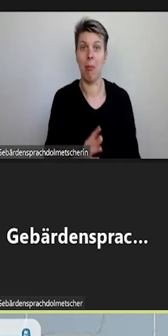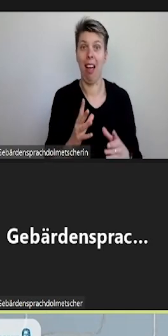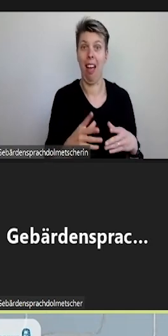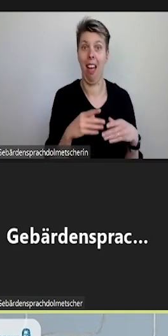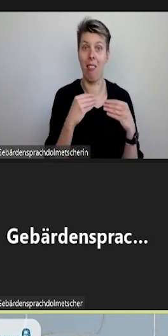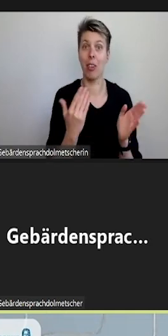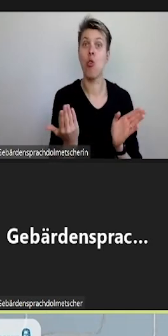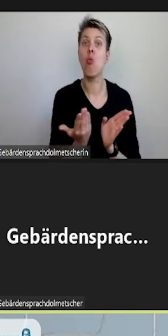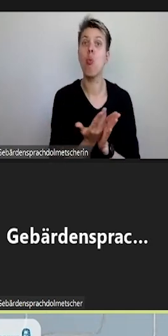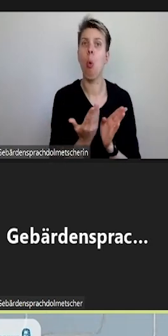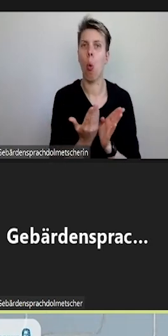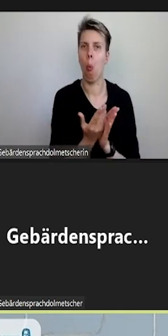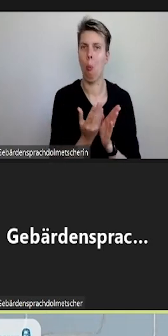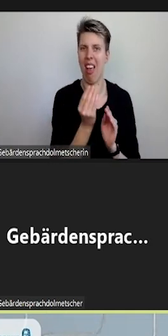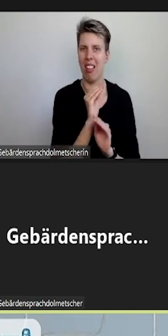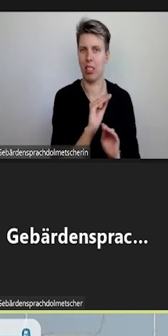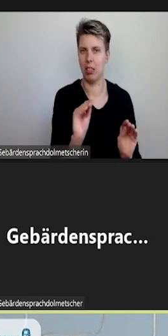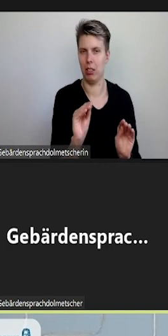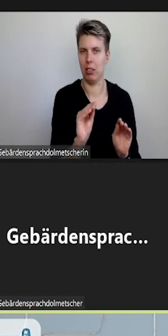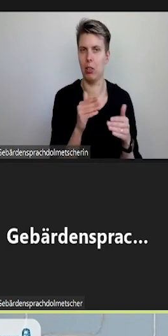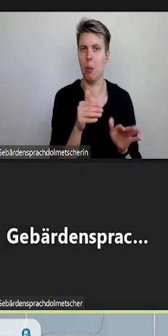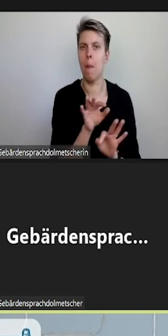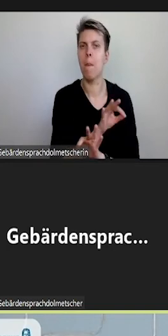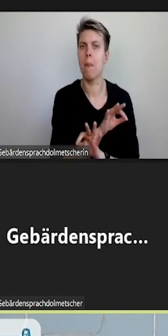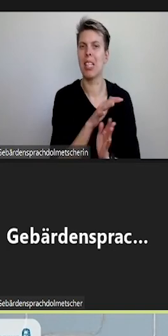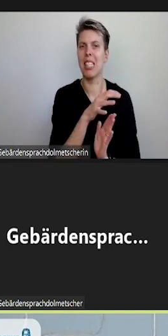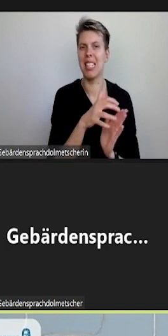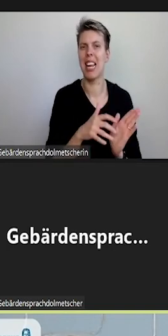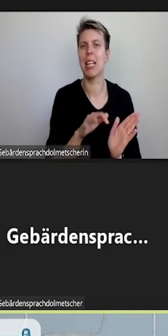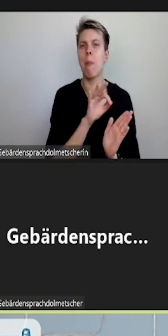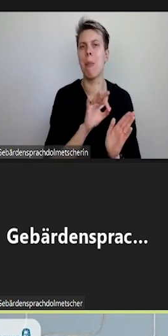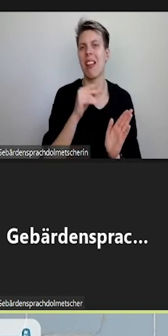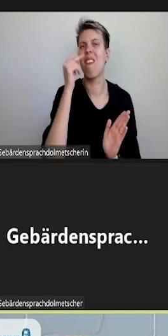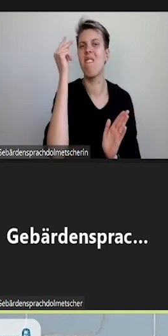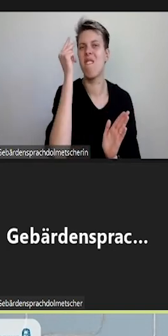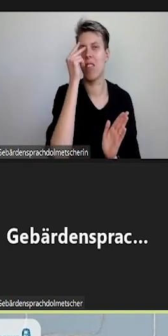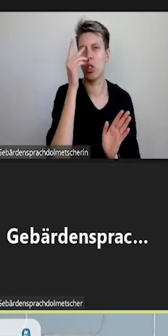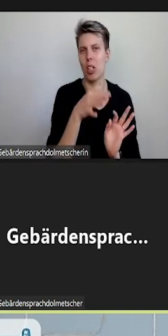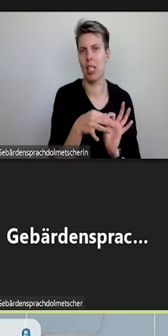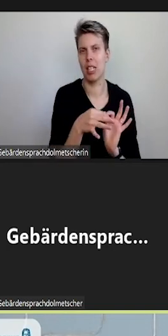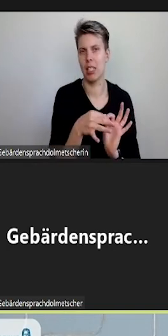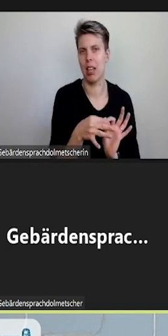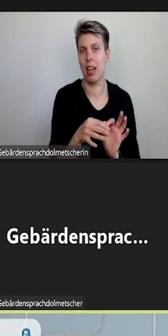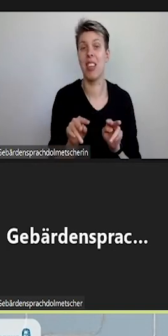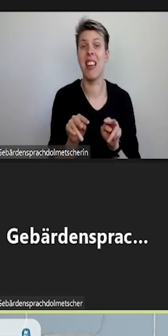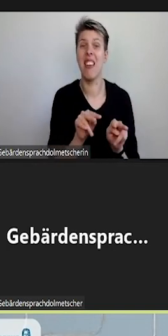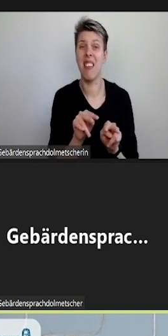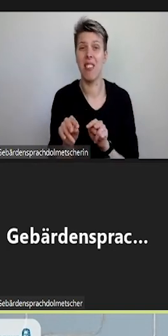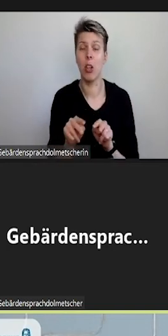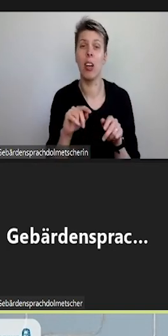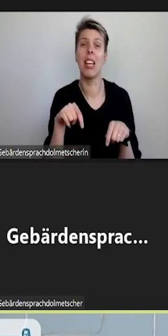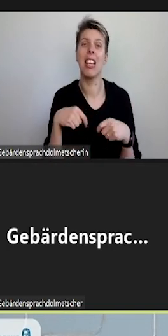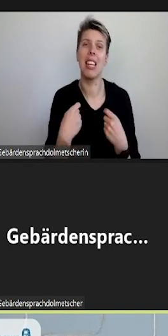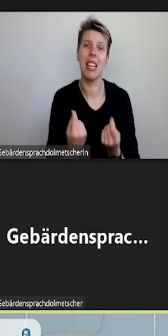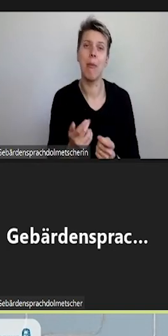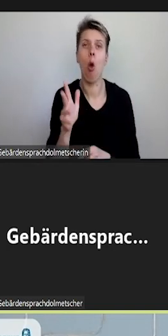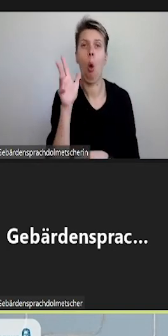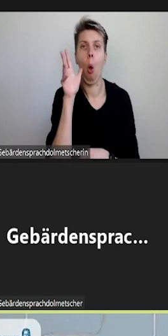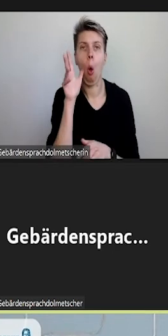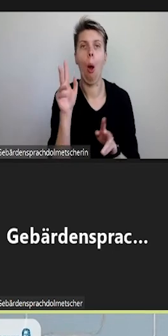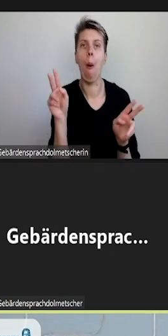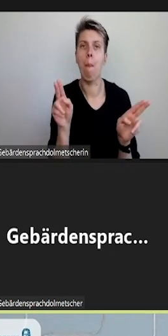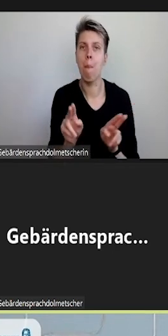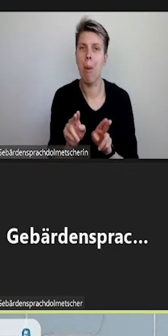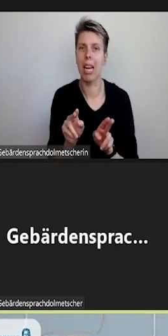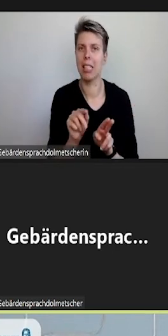Dokument erwähnt, das zur besseren Verständlichkeit des Textes beiträgt, weil wir in dem Video verschiedene Hörbeeinträchtigungen eben mit